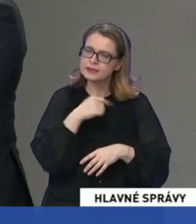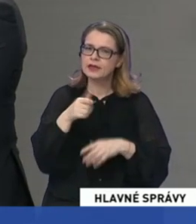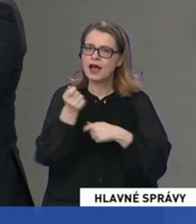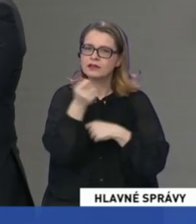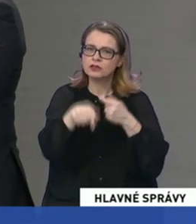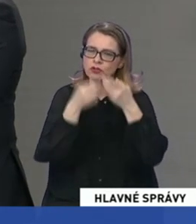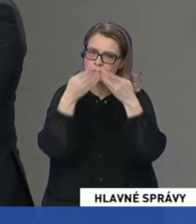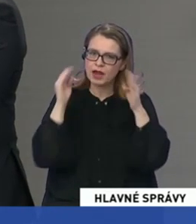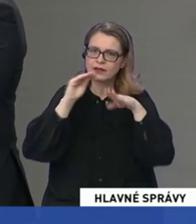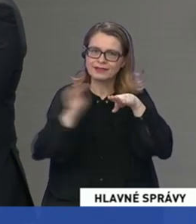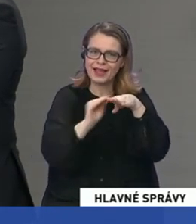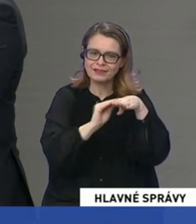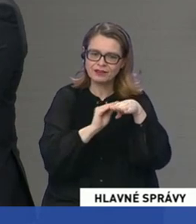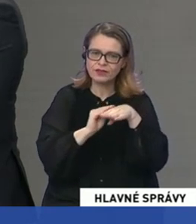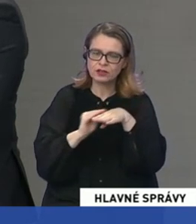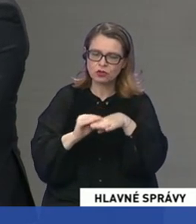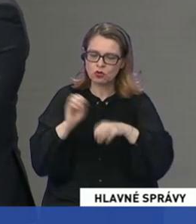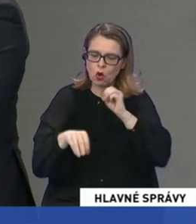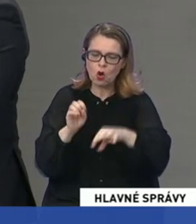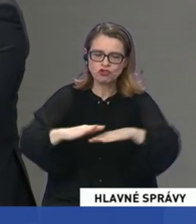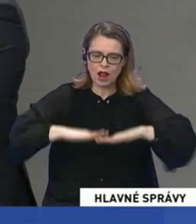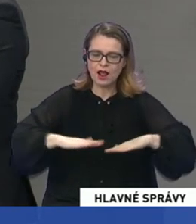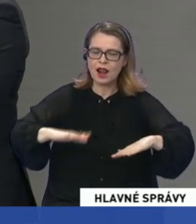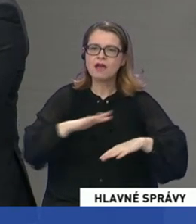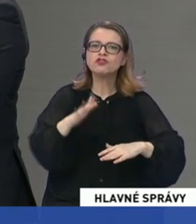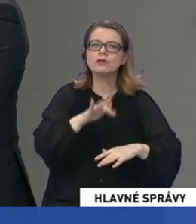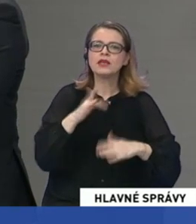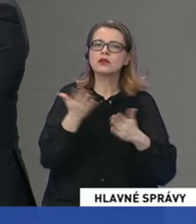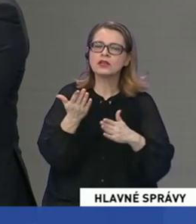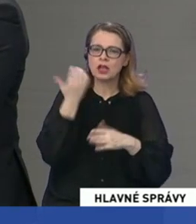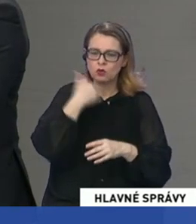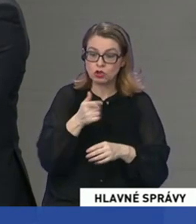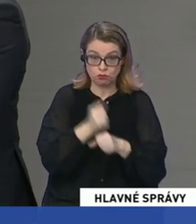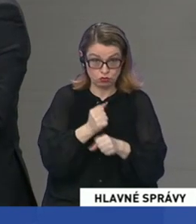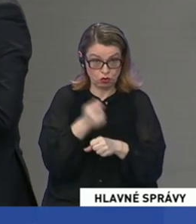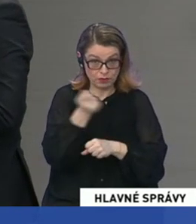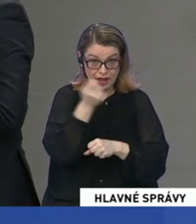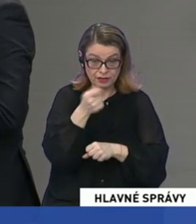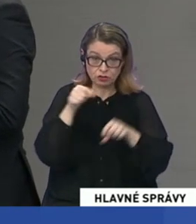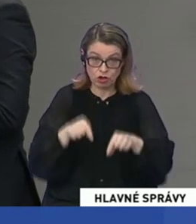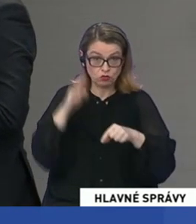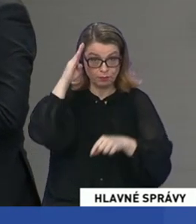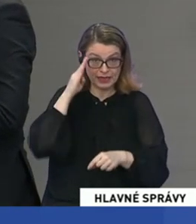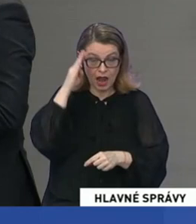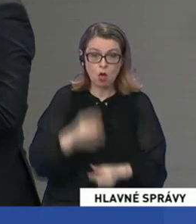Bratislave dezinfikujú koše, lavičky, proste miesta, kde je veľa ľudí. Budú to robiť hasiči aj u nás v Michalovciach?